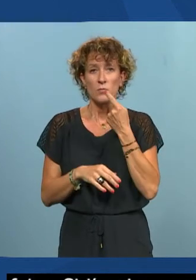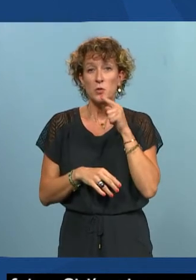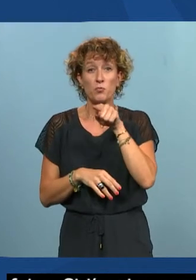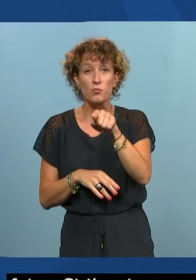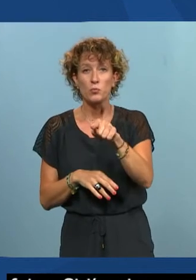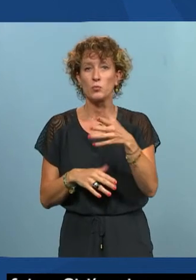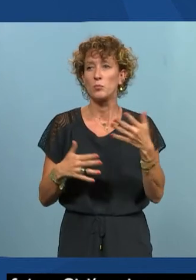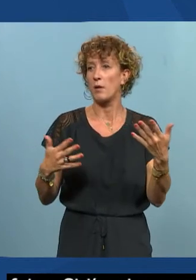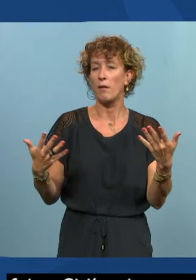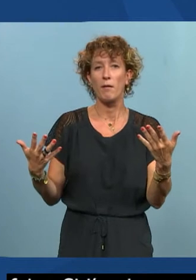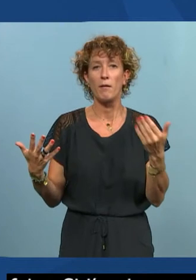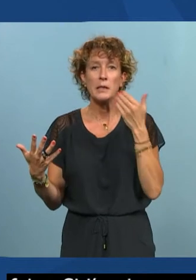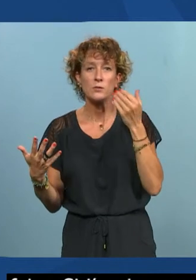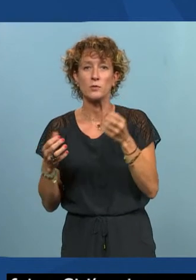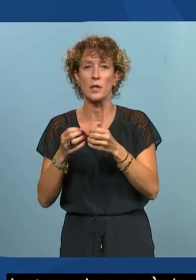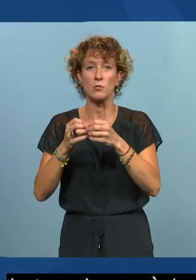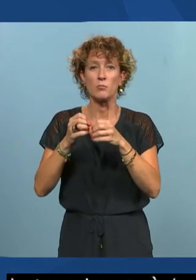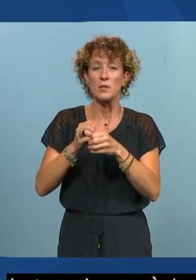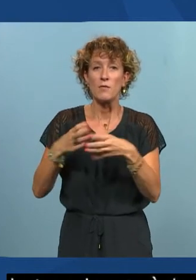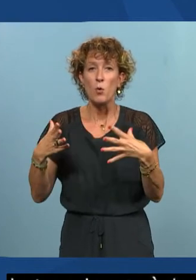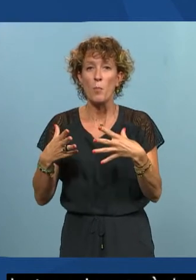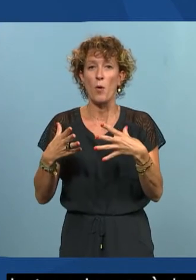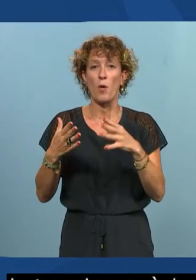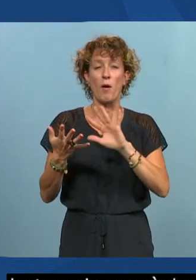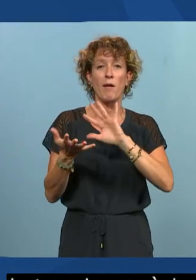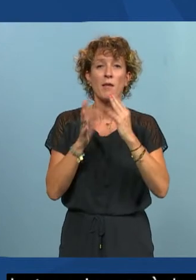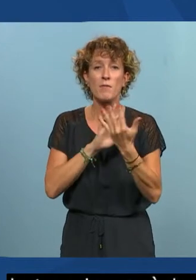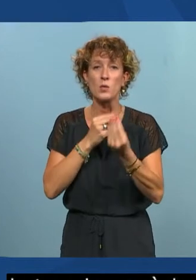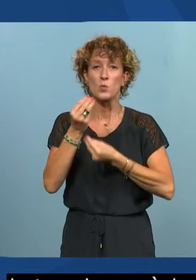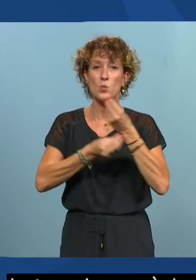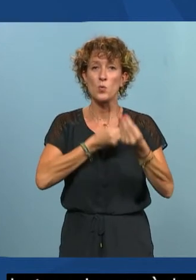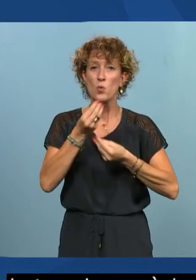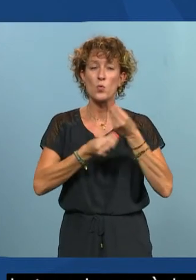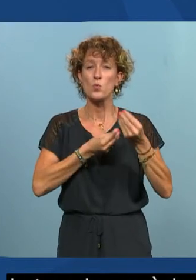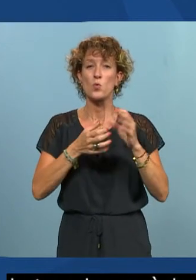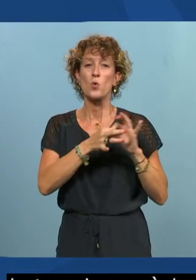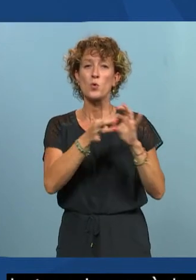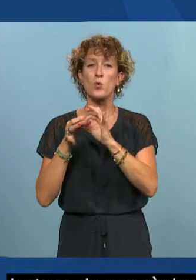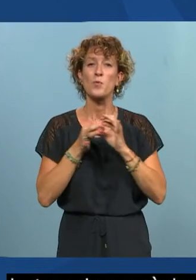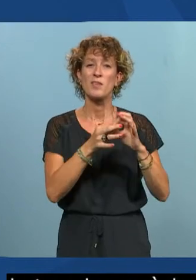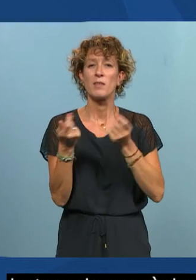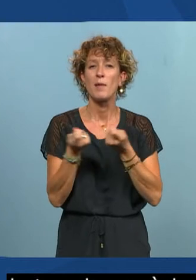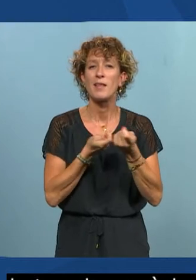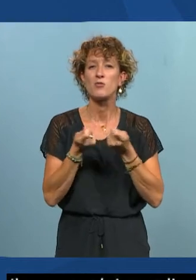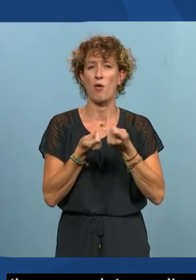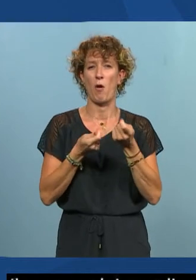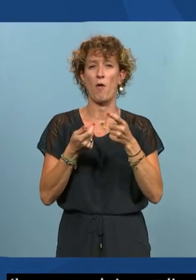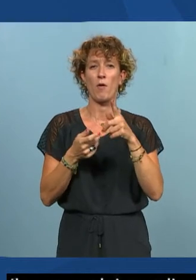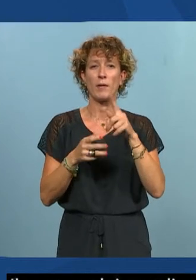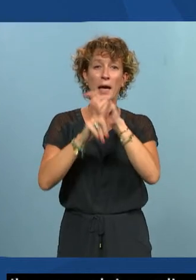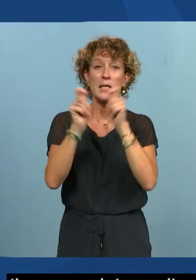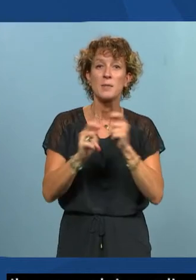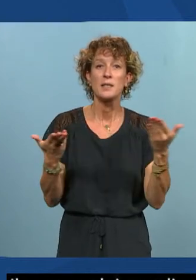vous êtes développeur ou développeuse d'interface si vous êtes community manager voilà ce que vous avez à respecter pour respecter